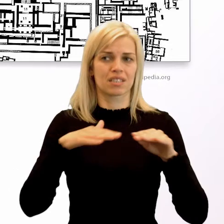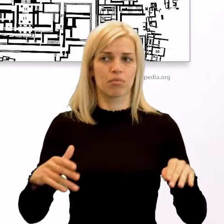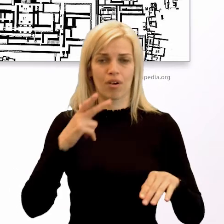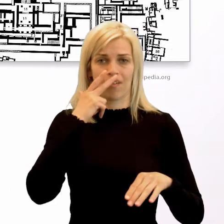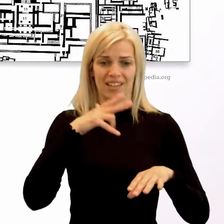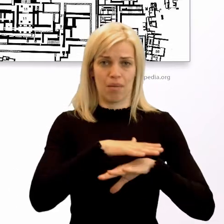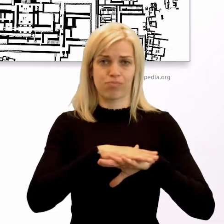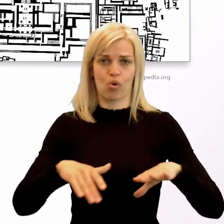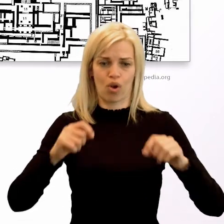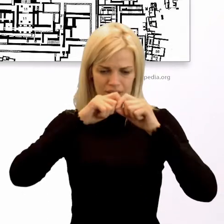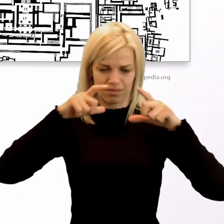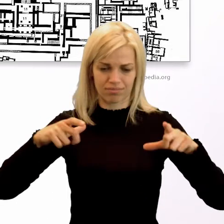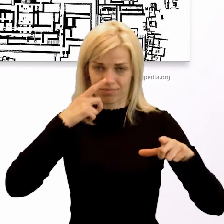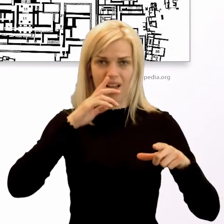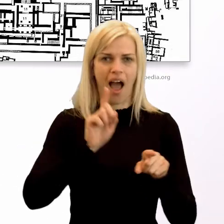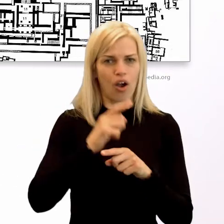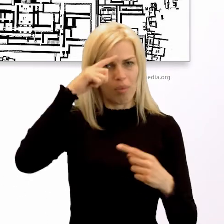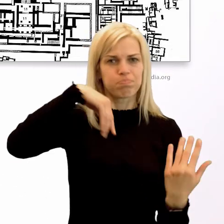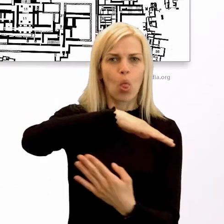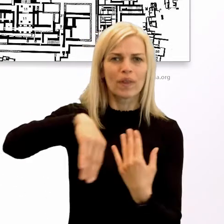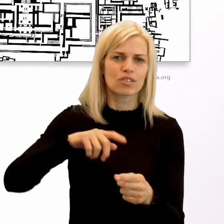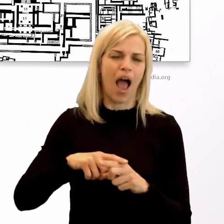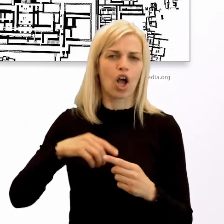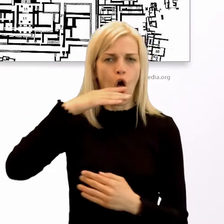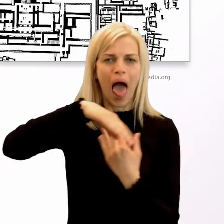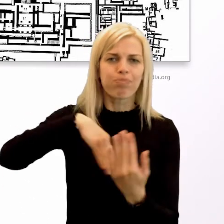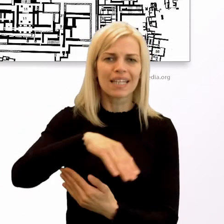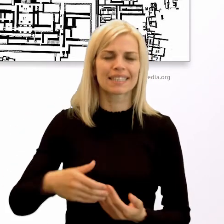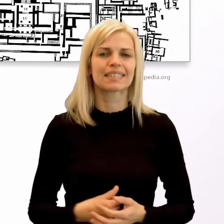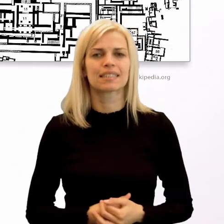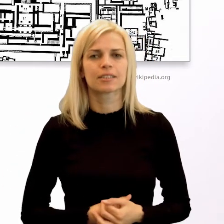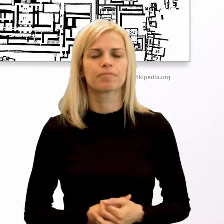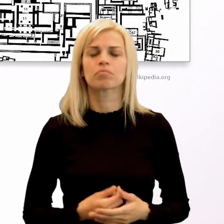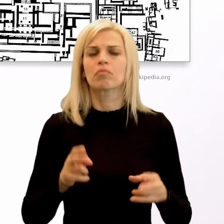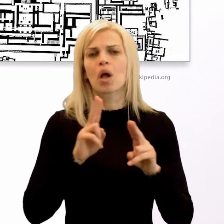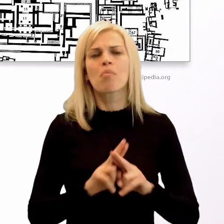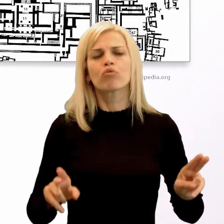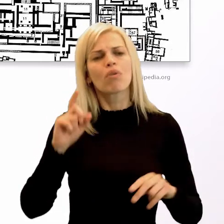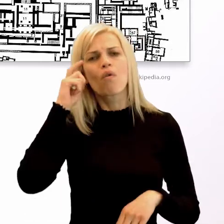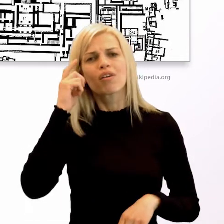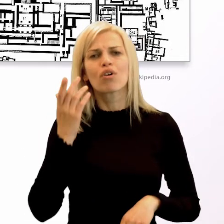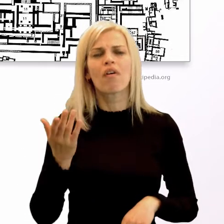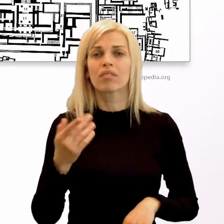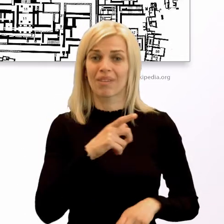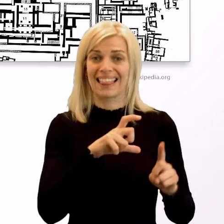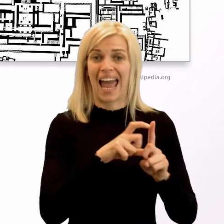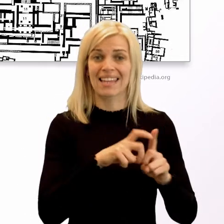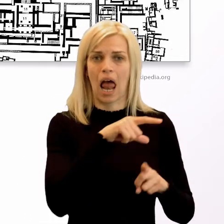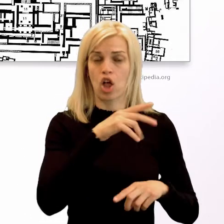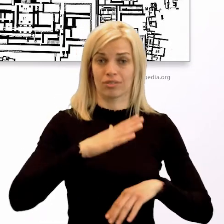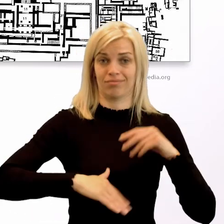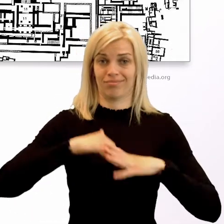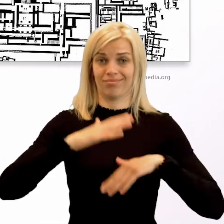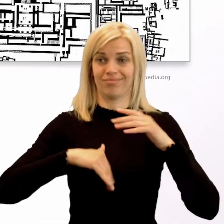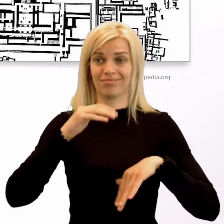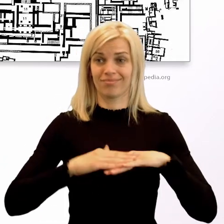bludisko, čiže labirint. Môžeme teda uvažovať, že naozaj Dajdalos ako staviteľ žil a postavil